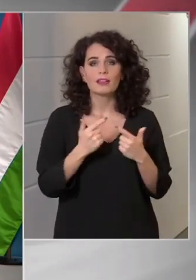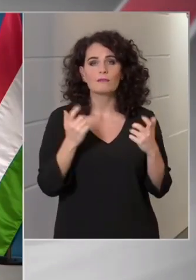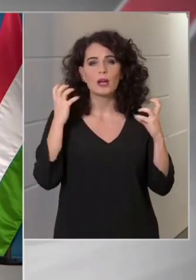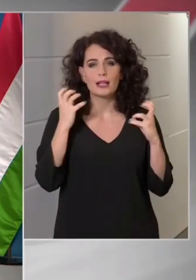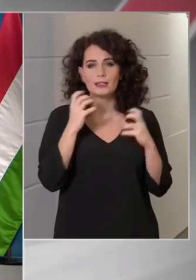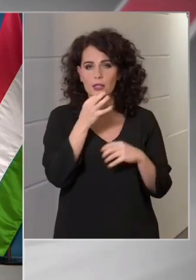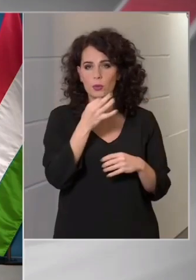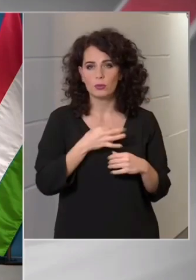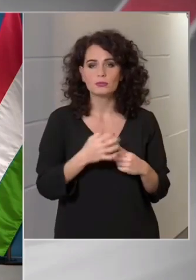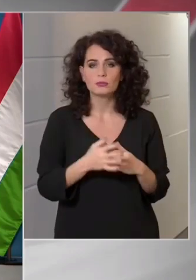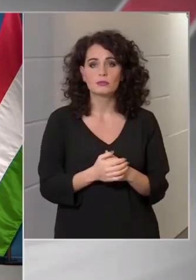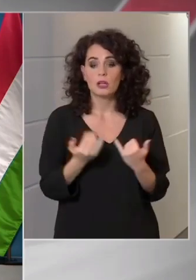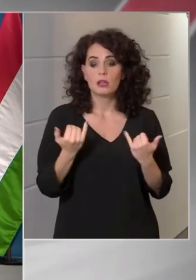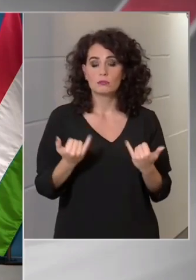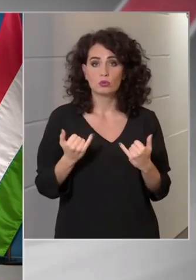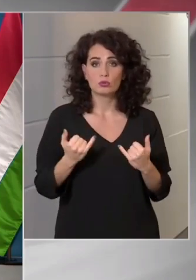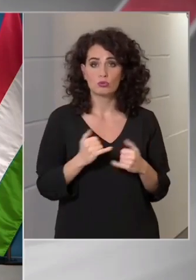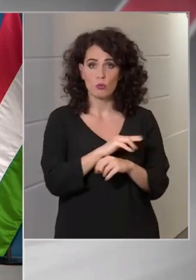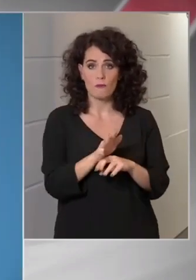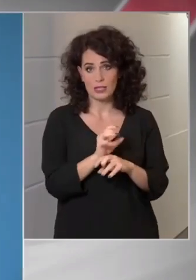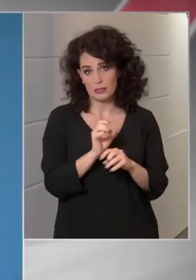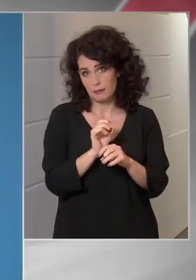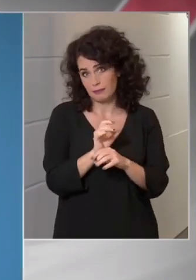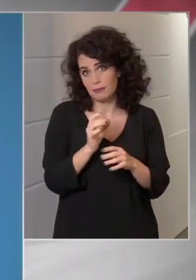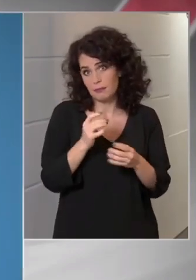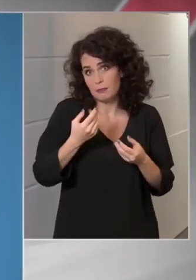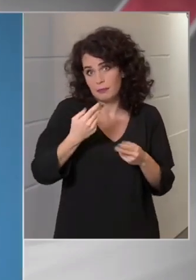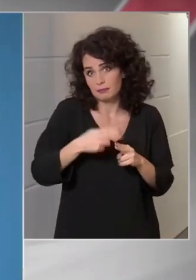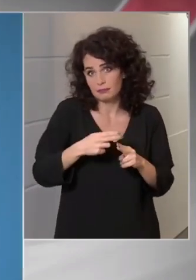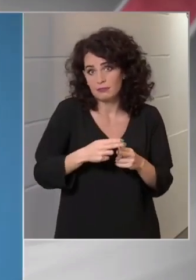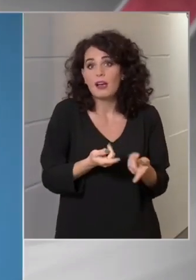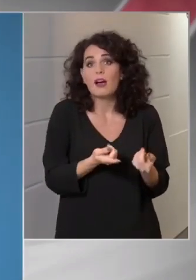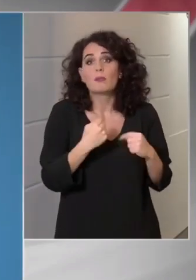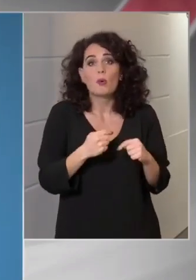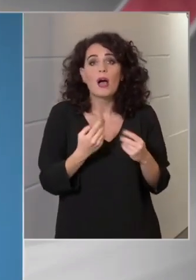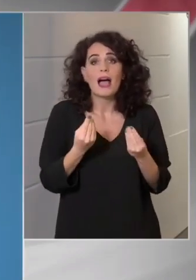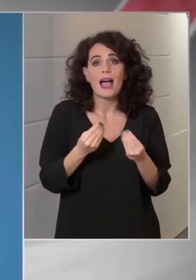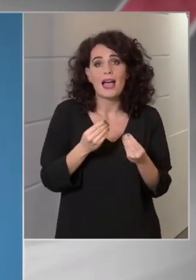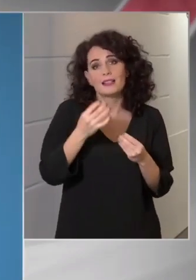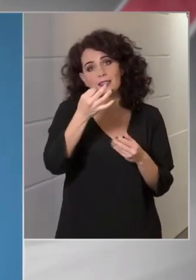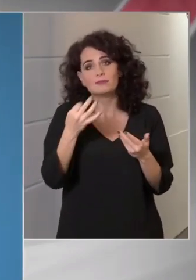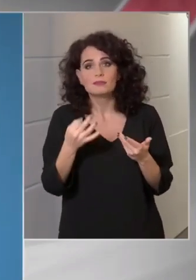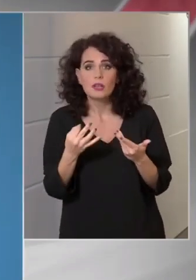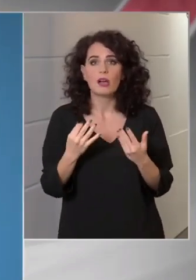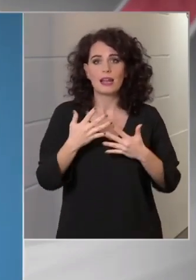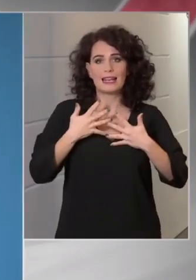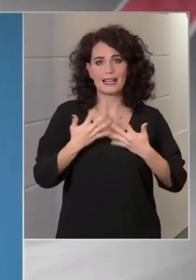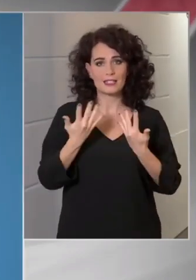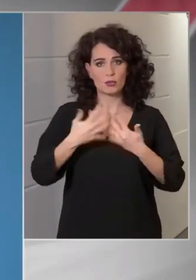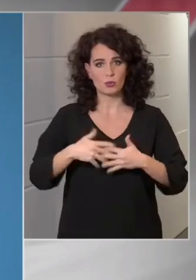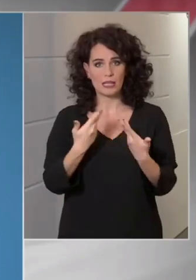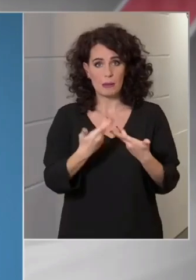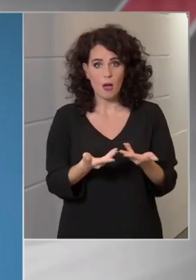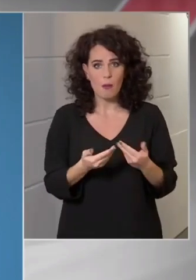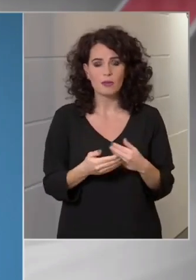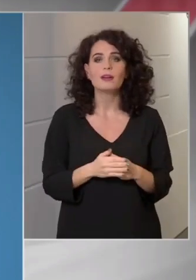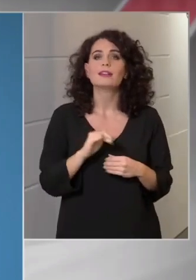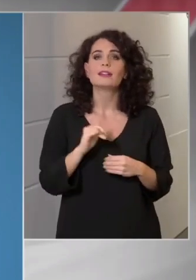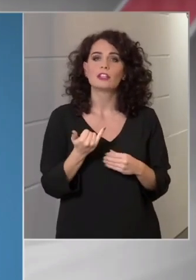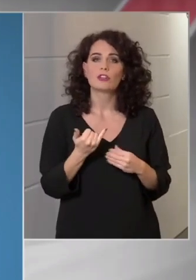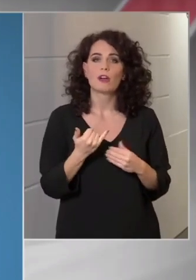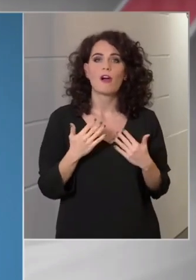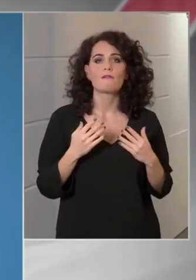kérdezi, jelenleg a COVID-betegeknek milyen hányada kerül lélegeztetőgépre, és mi határozza meg elsősorban a